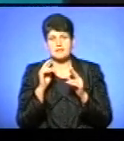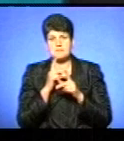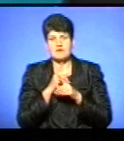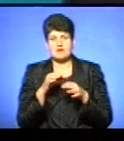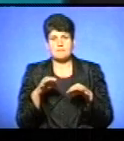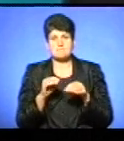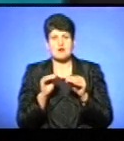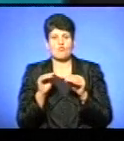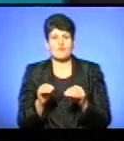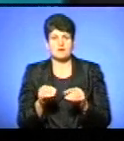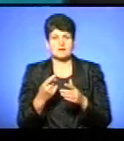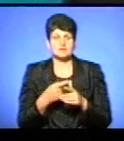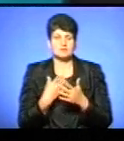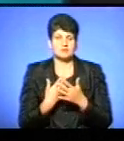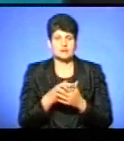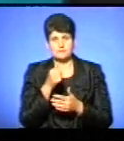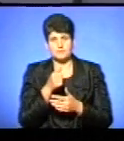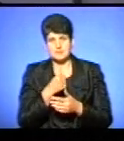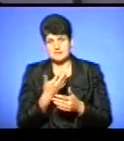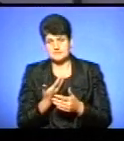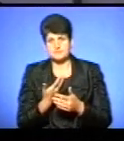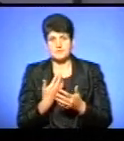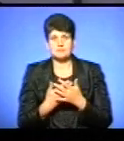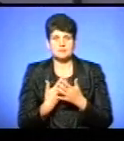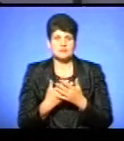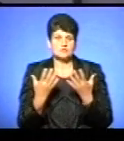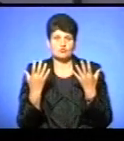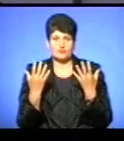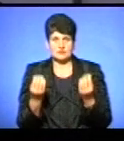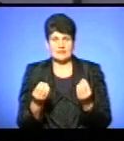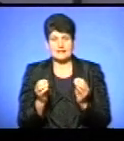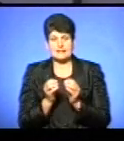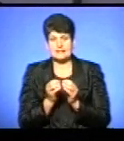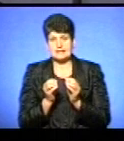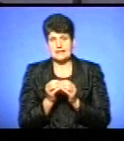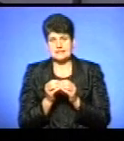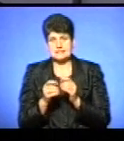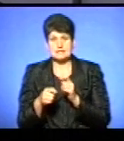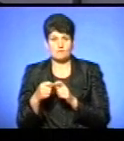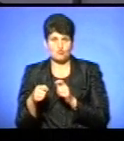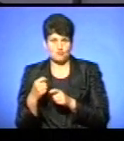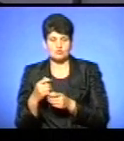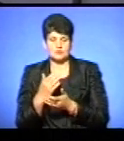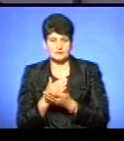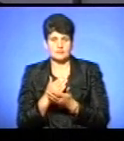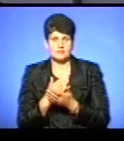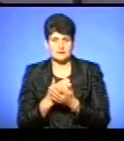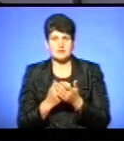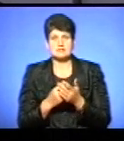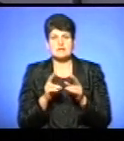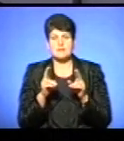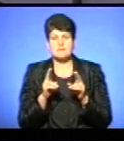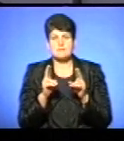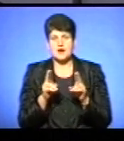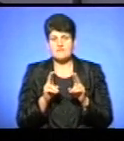паркування, чи в місяць, яка у вас водяка статті? Приблизно зараз в день 10 порушень виявляють за порушення правил паркування,